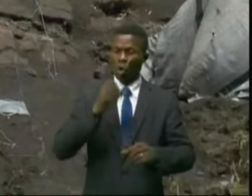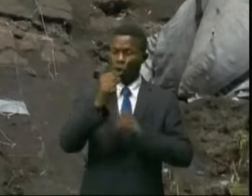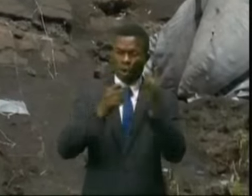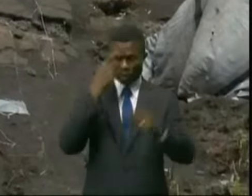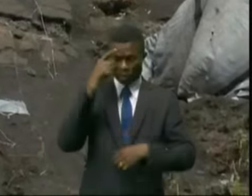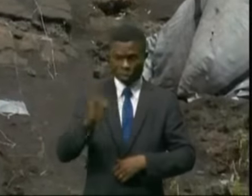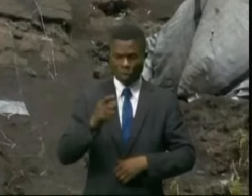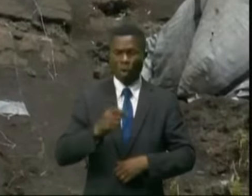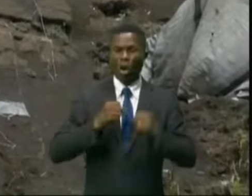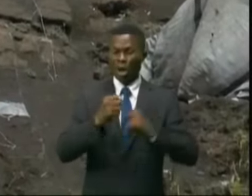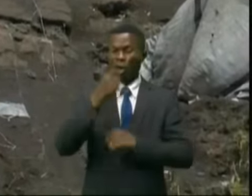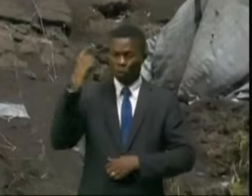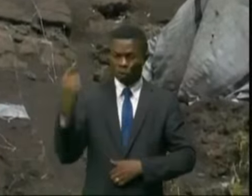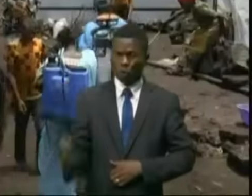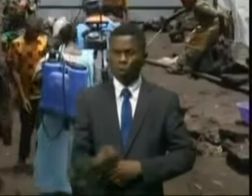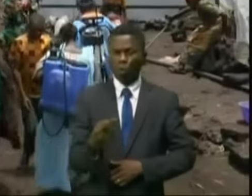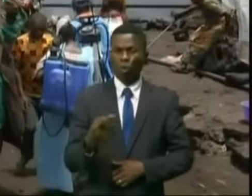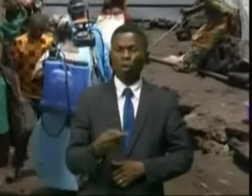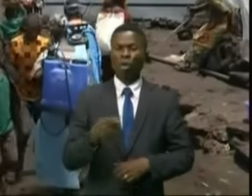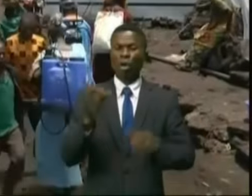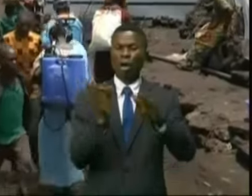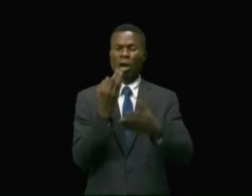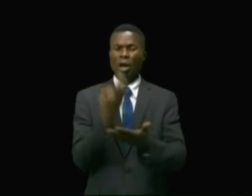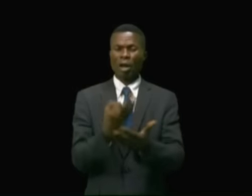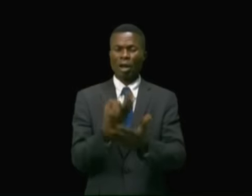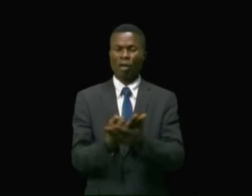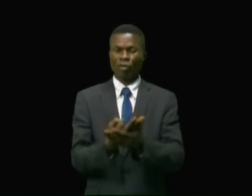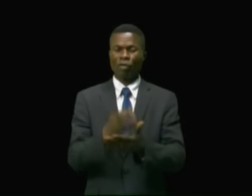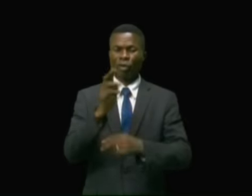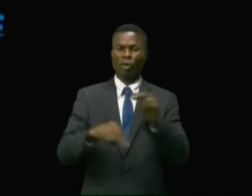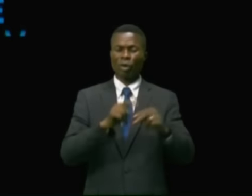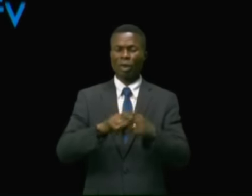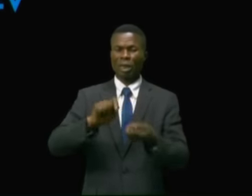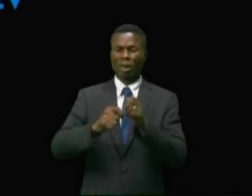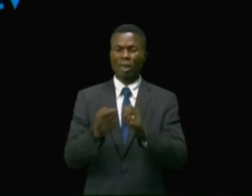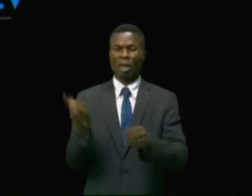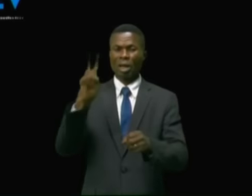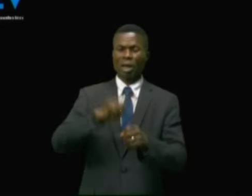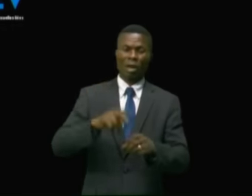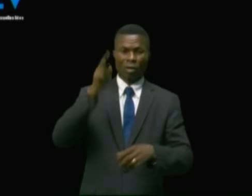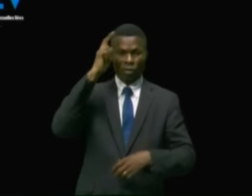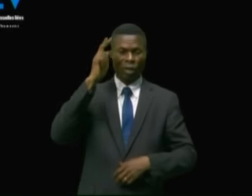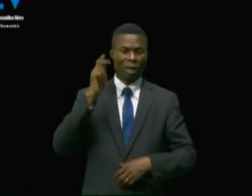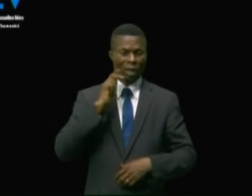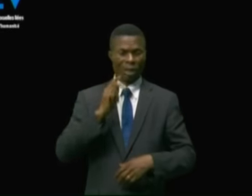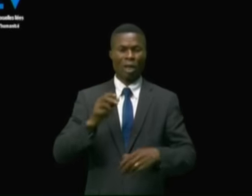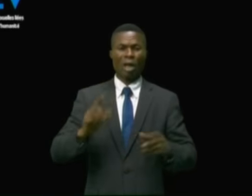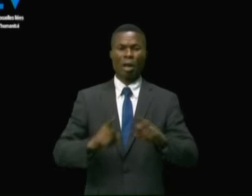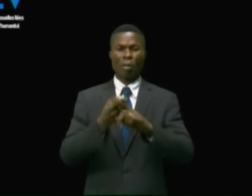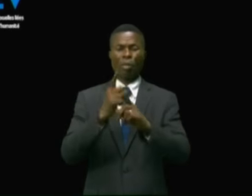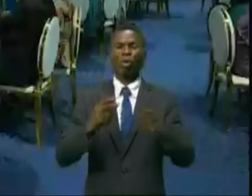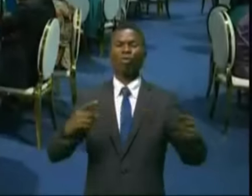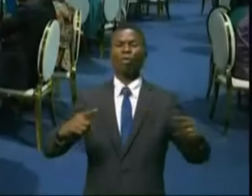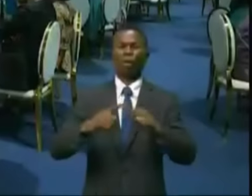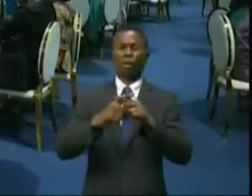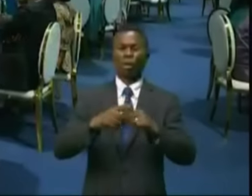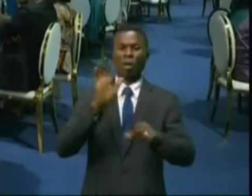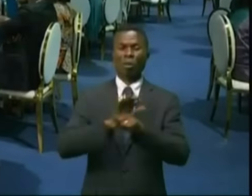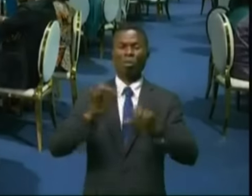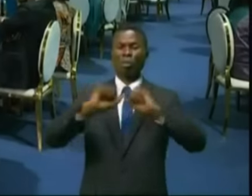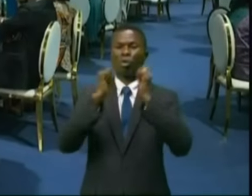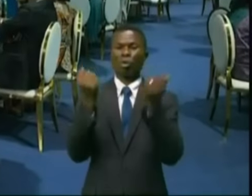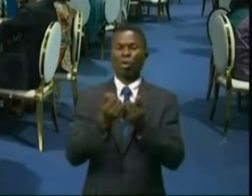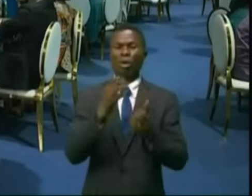combat permanent pour le Fonds national de réparation de victimes de violences sexuelles liées au conflit et plusieurs associations